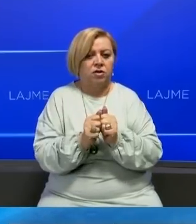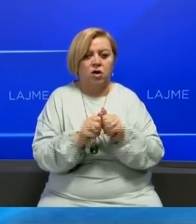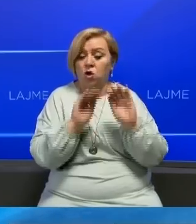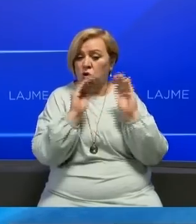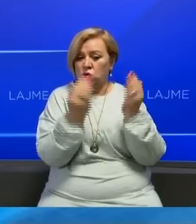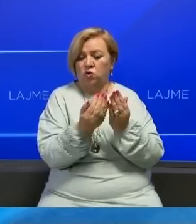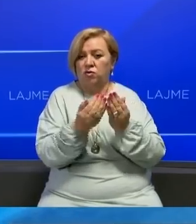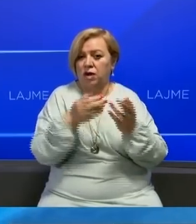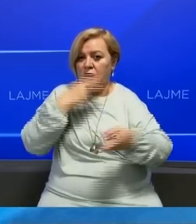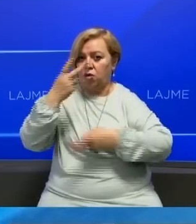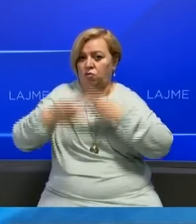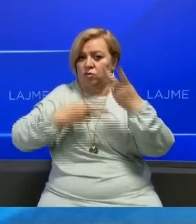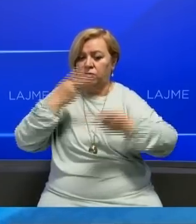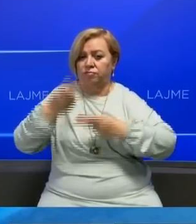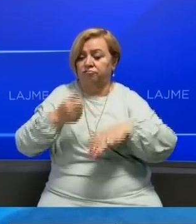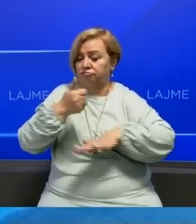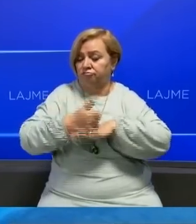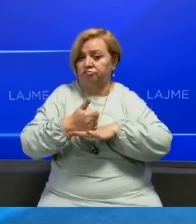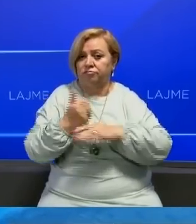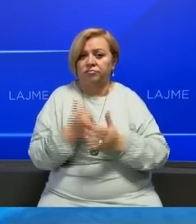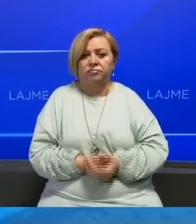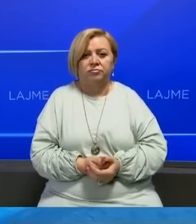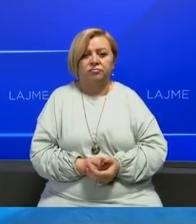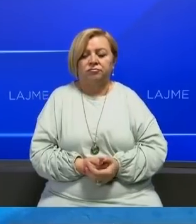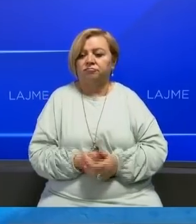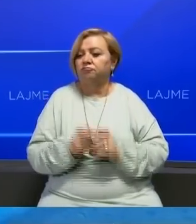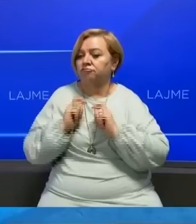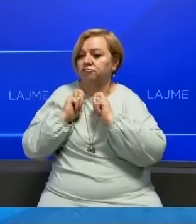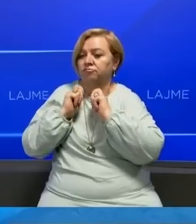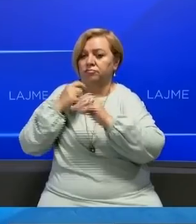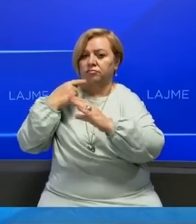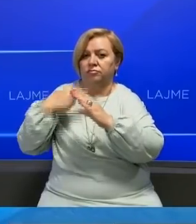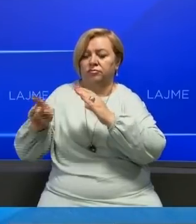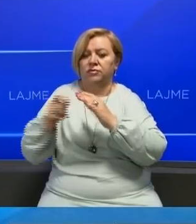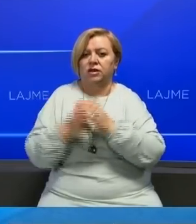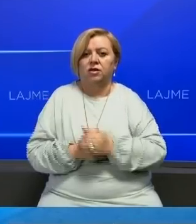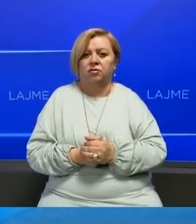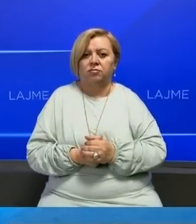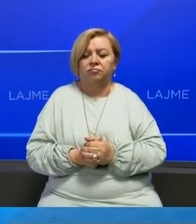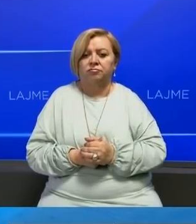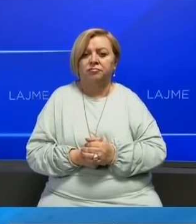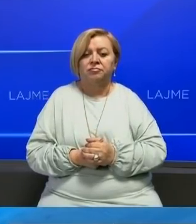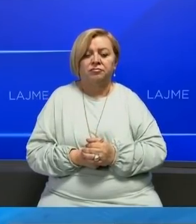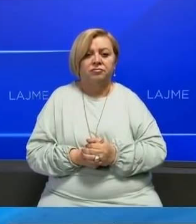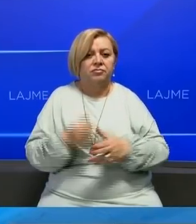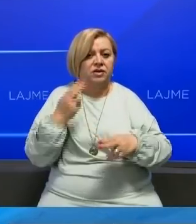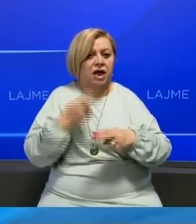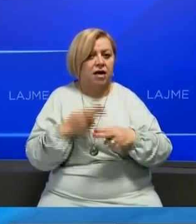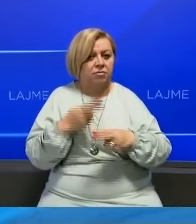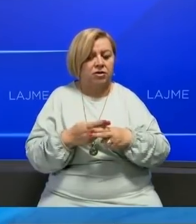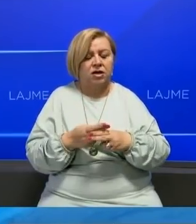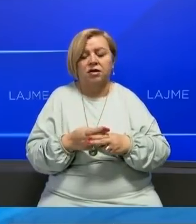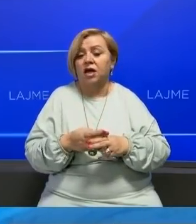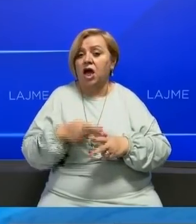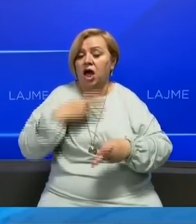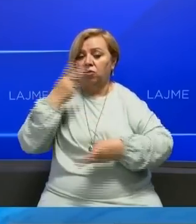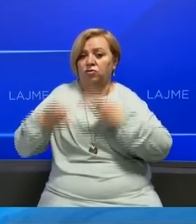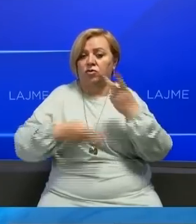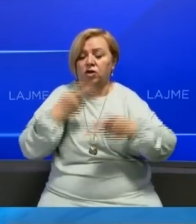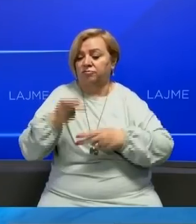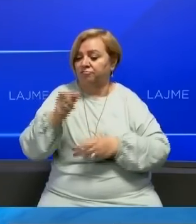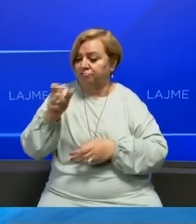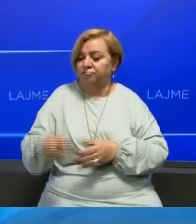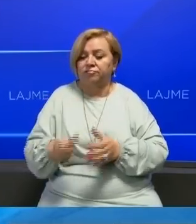komtarët e auditimit e kam për cilë tek auditorit përgjithshëm. Në emert e auditorit përgjithshëm, ju